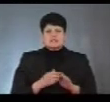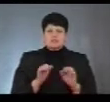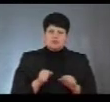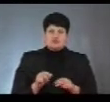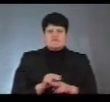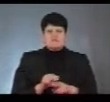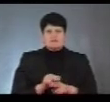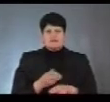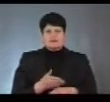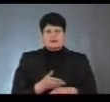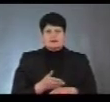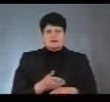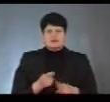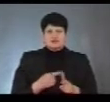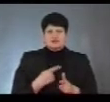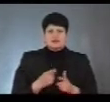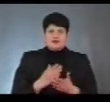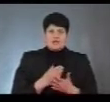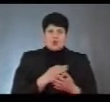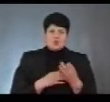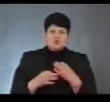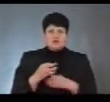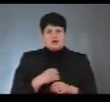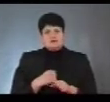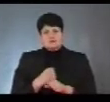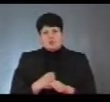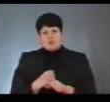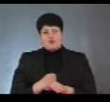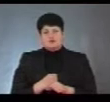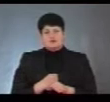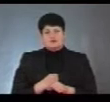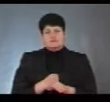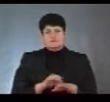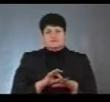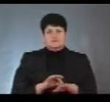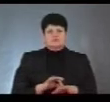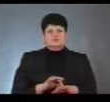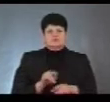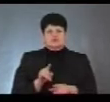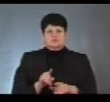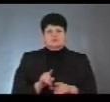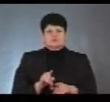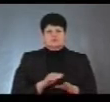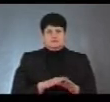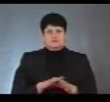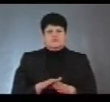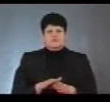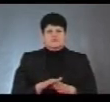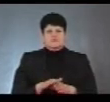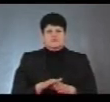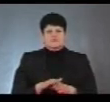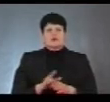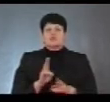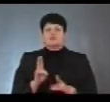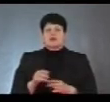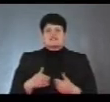виправити, чи ведуться якісь консультації, чи робота ведеться, щоб їх наповнити, і, власне, до